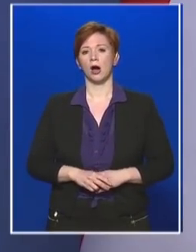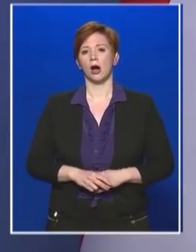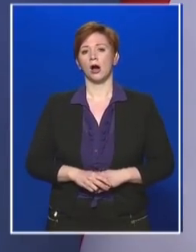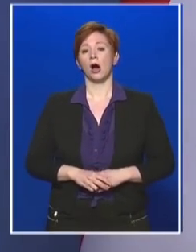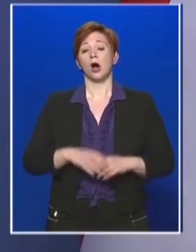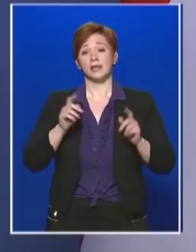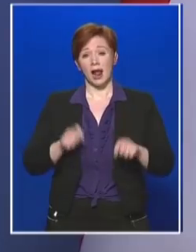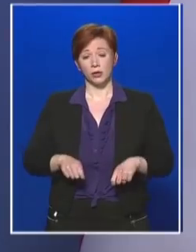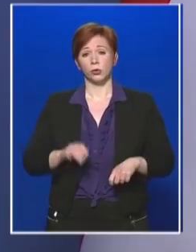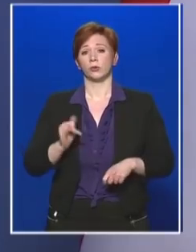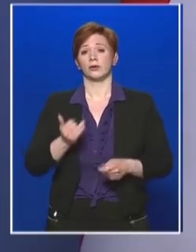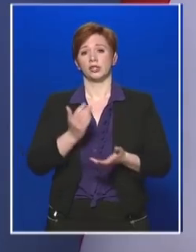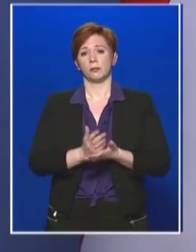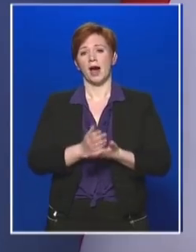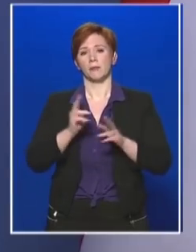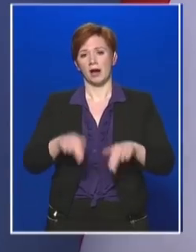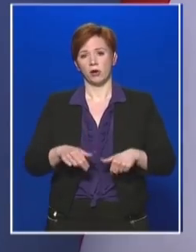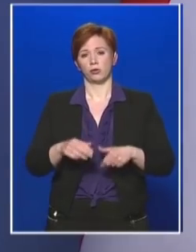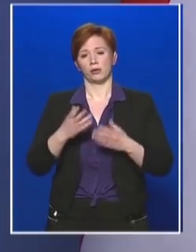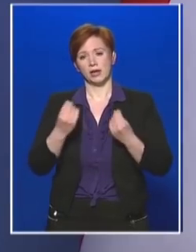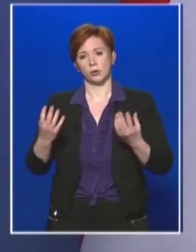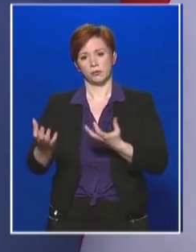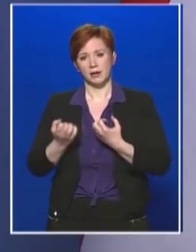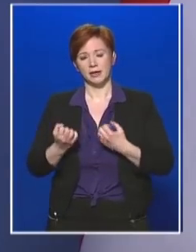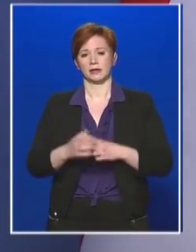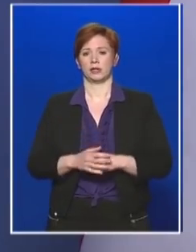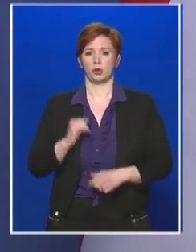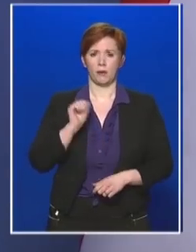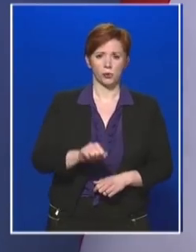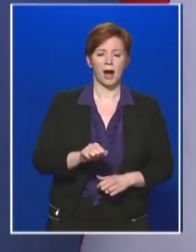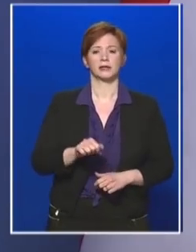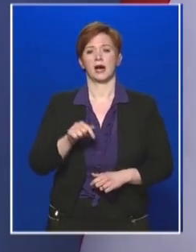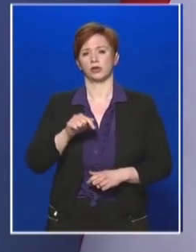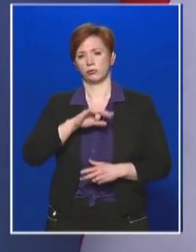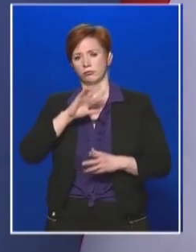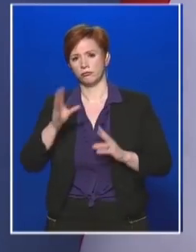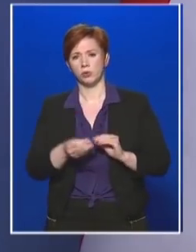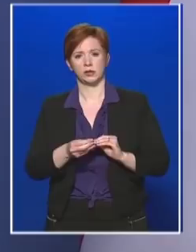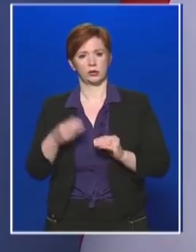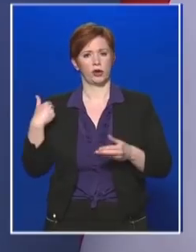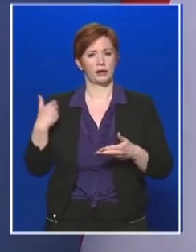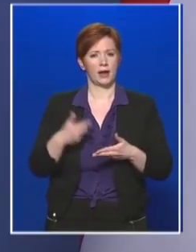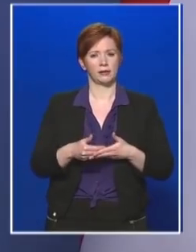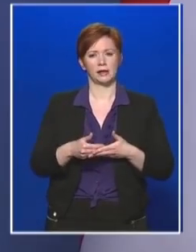megvalósult eszközbeszerzések és beruházások pedig, mint említettem, eddig összességében